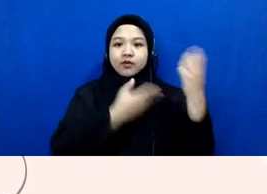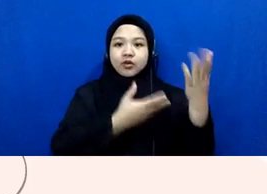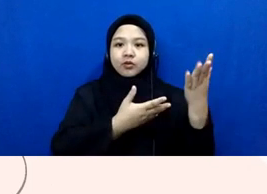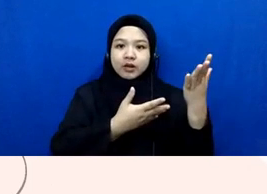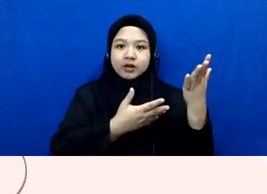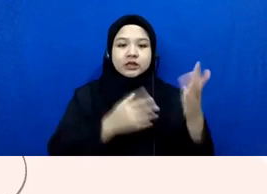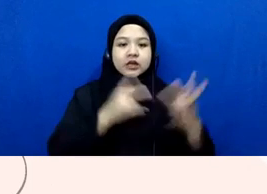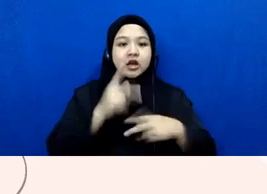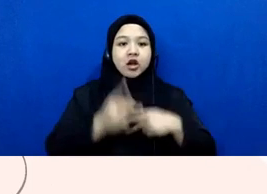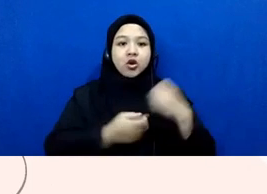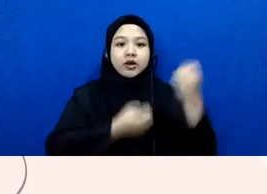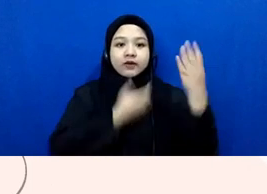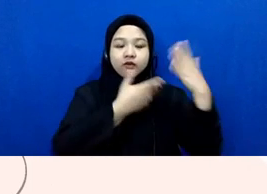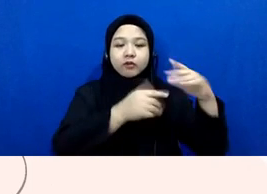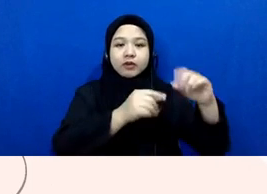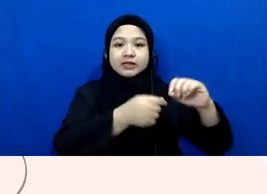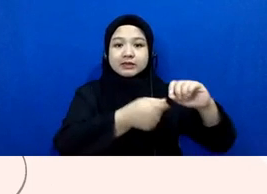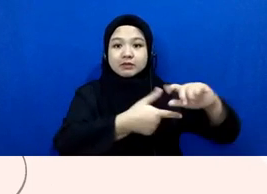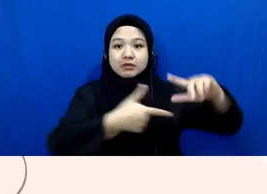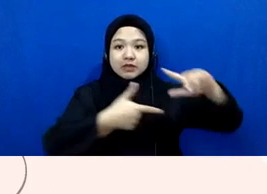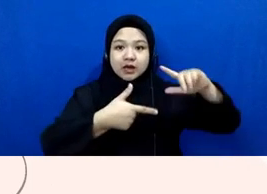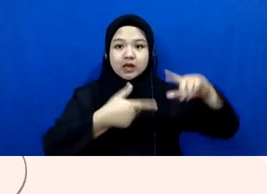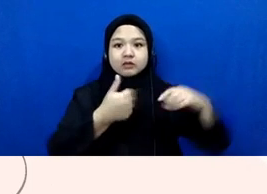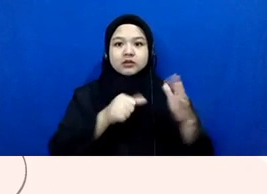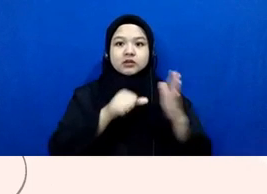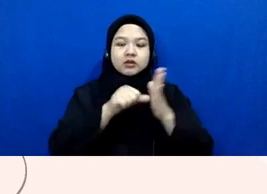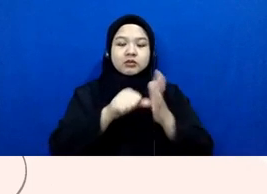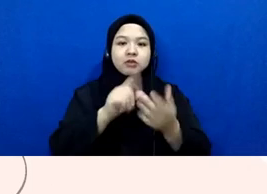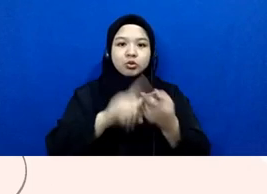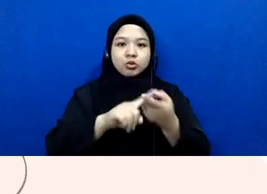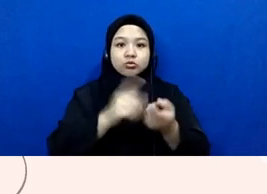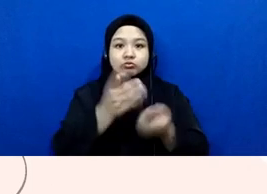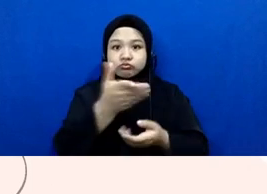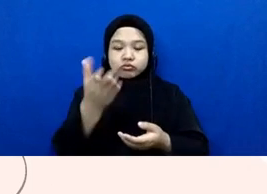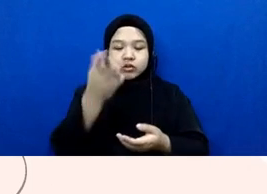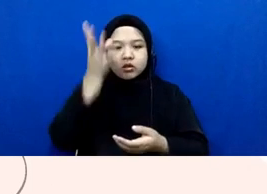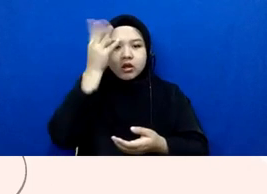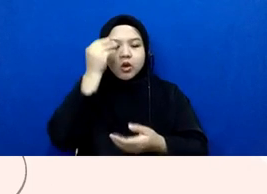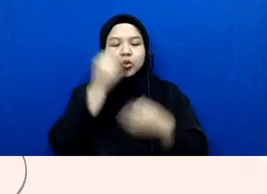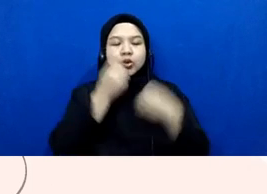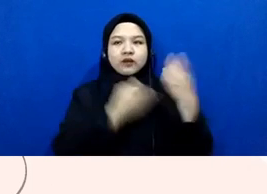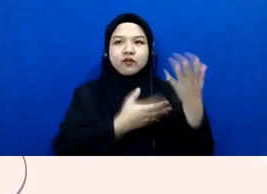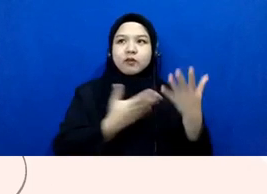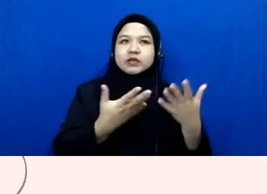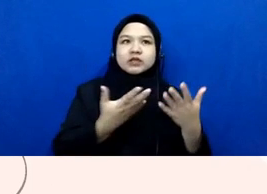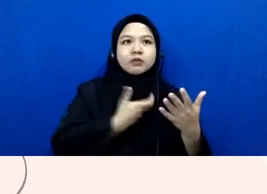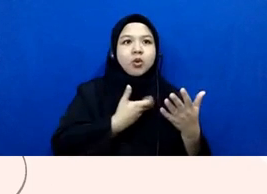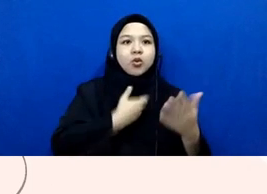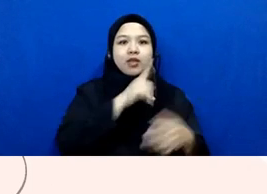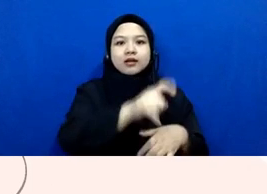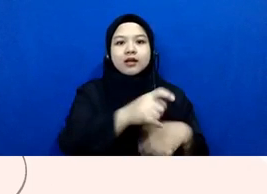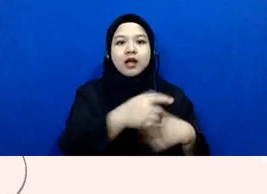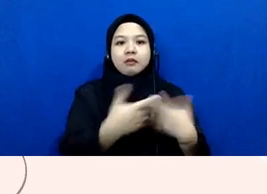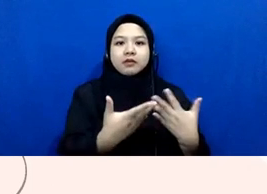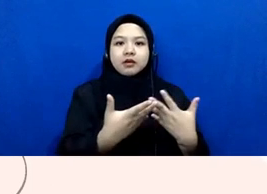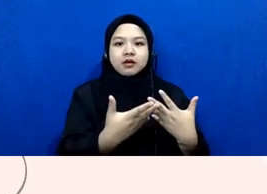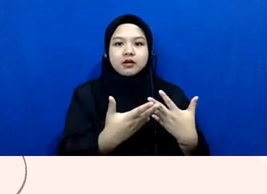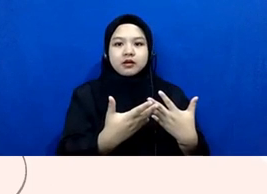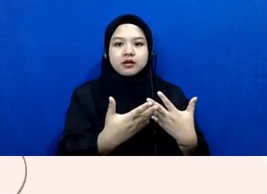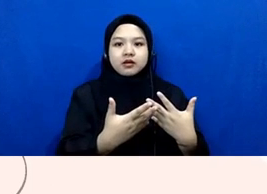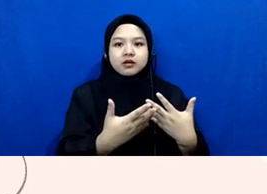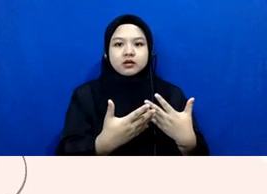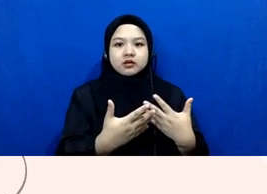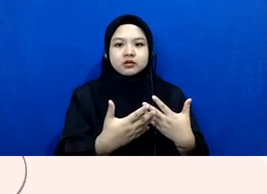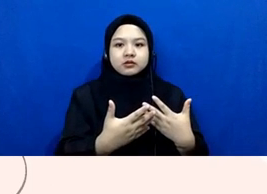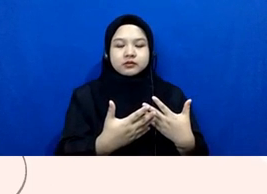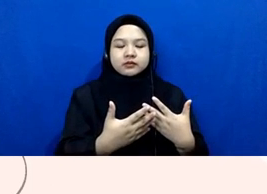informasi pembingkai itu membantu teman-teman mengetahui informasi apa yang mau teman-teman tanya dari sumber informasi tadi